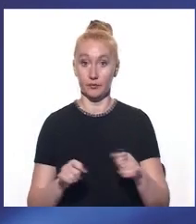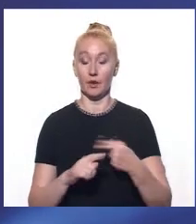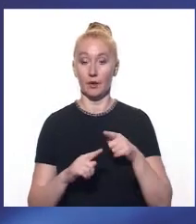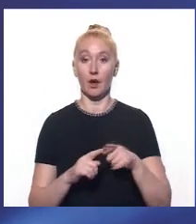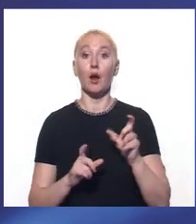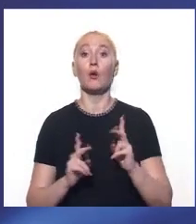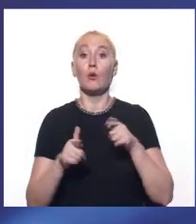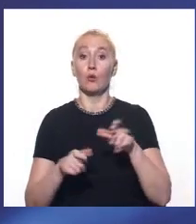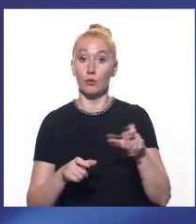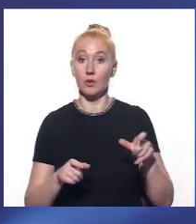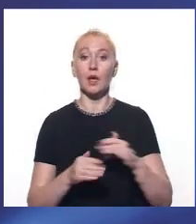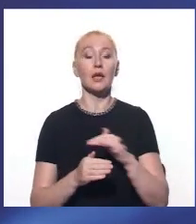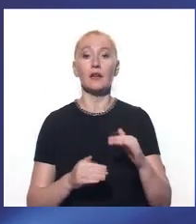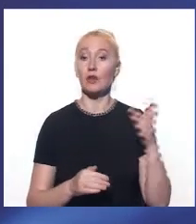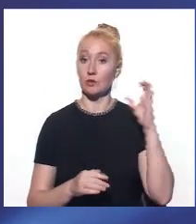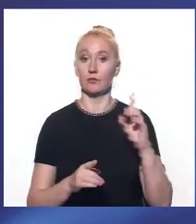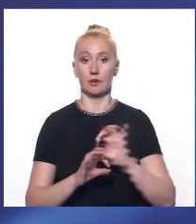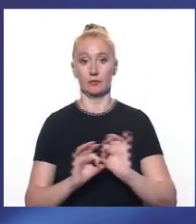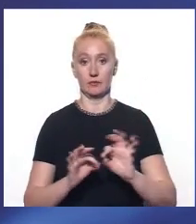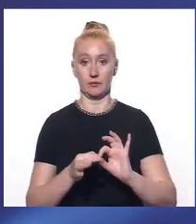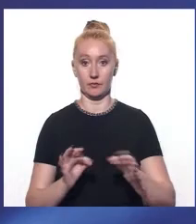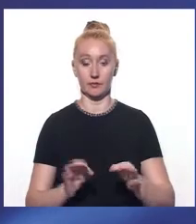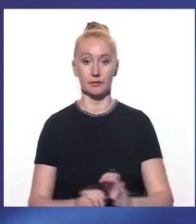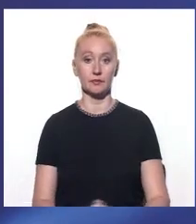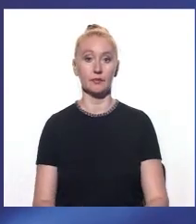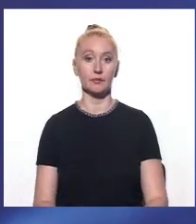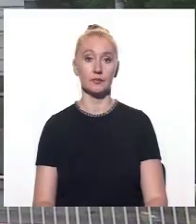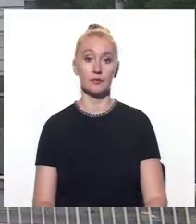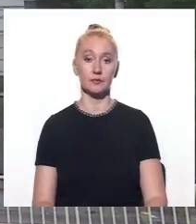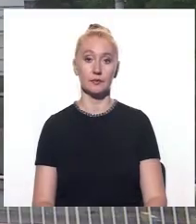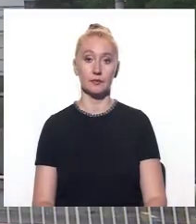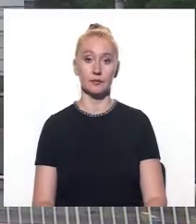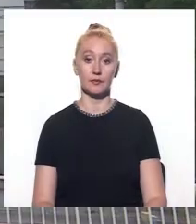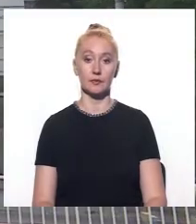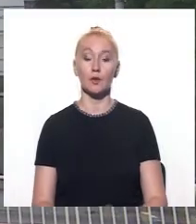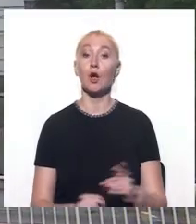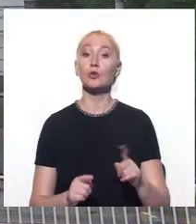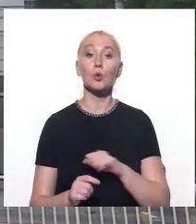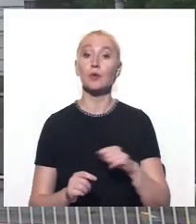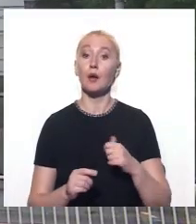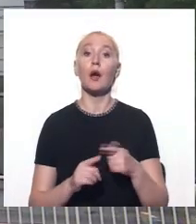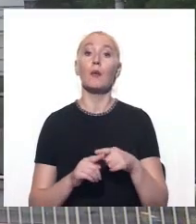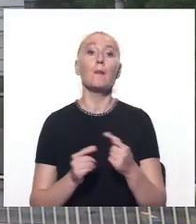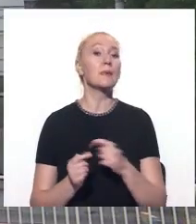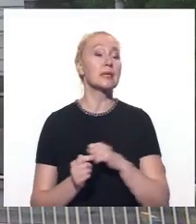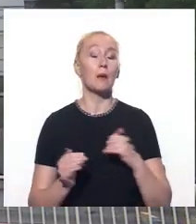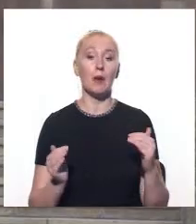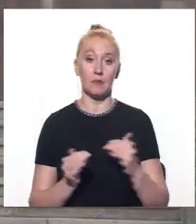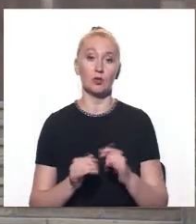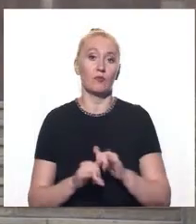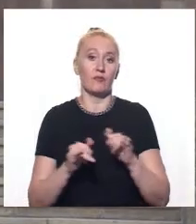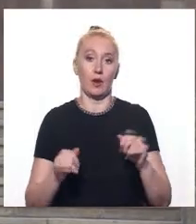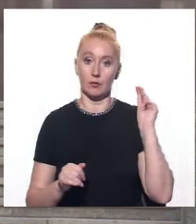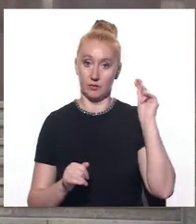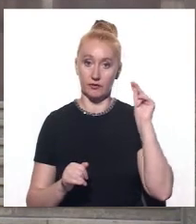абітурієнтів та рівень освіти, дізнавалася Юлія Безбородько. Щонайменше на 10 тисяч гривень виросла вартість